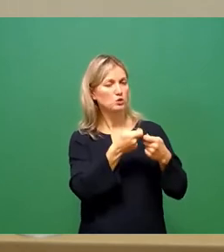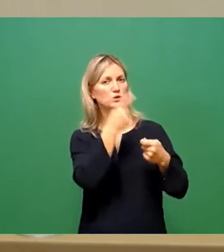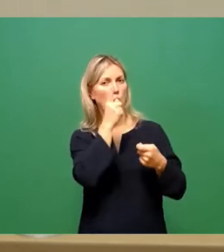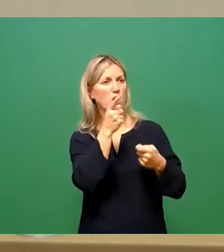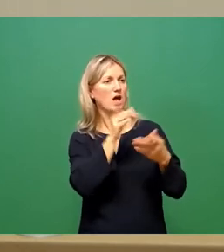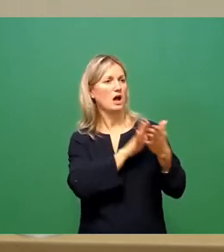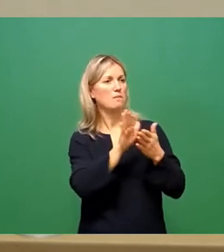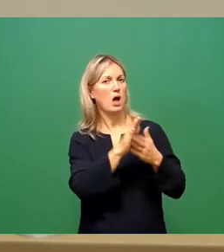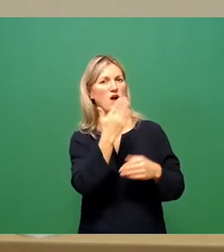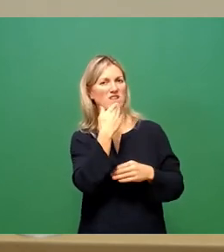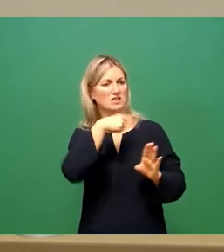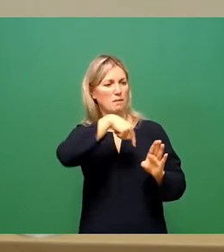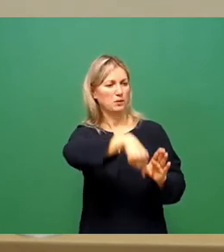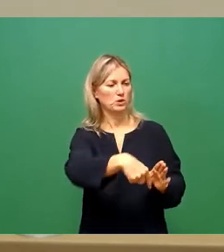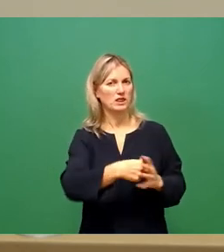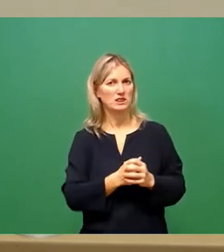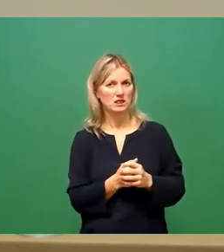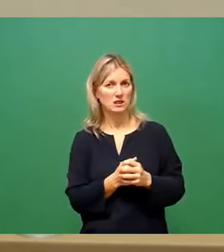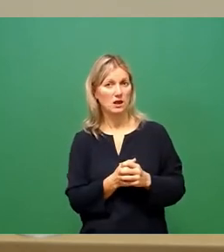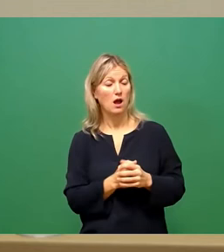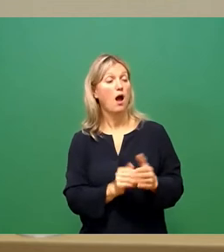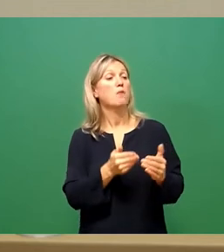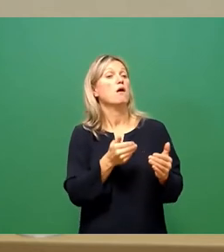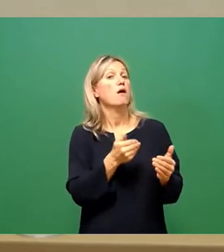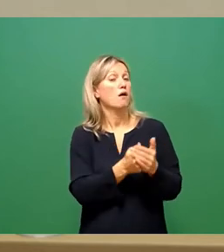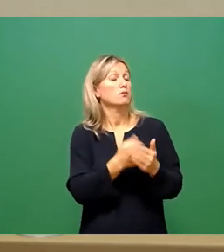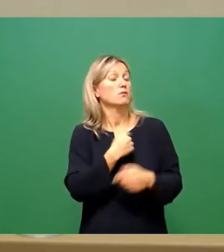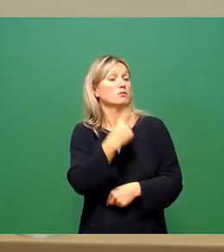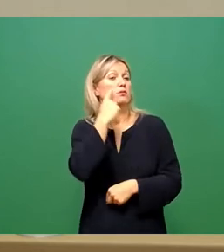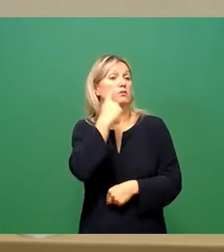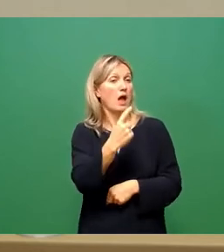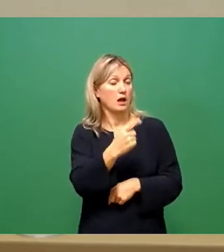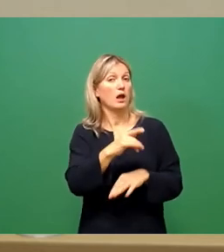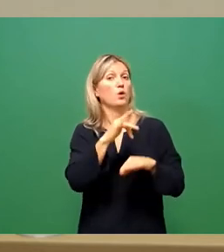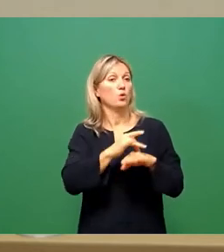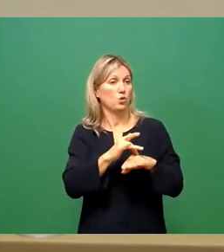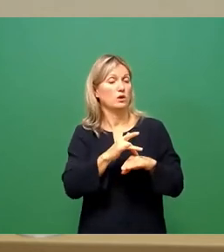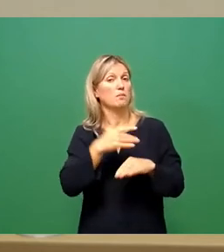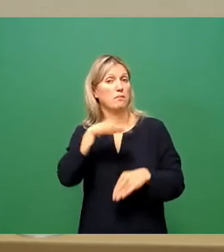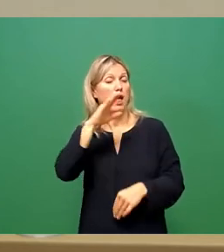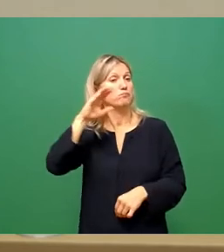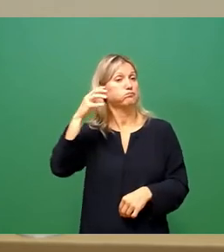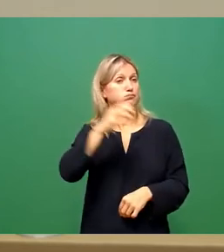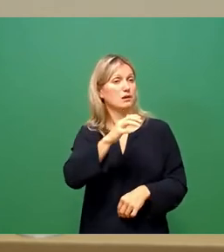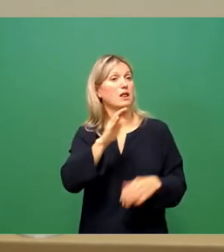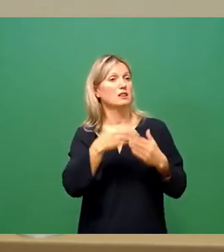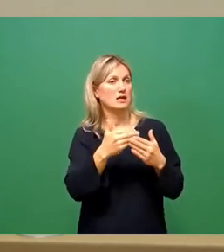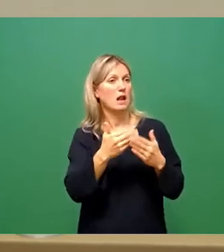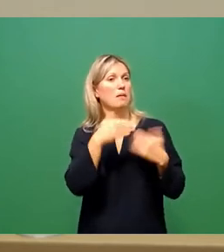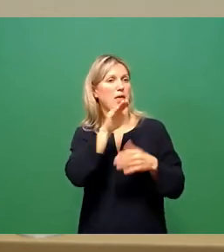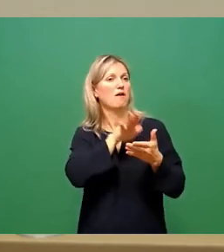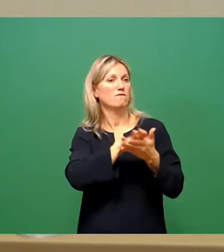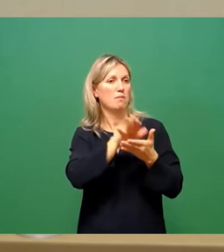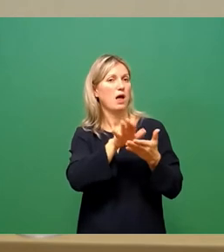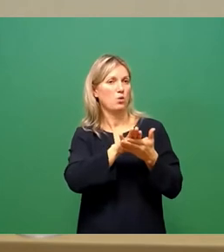davon aus, dass es natürlich eine Zunahme aufgrund der stärker auftretenden Hitzeperioden in den Sommern